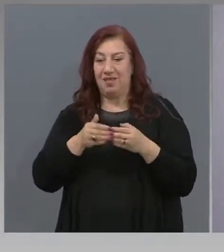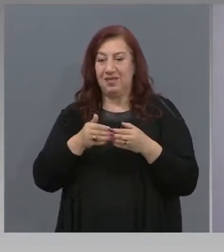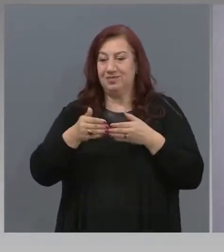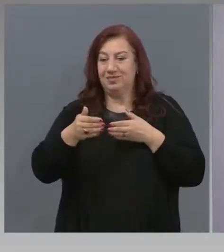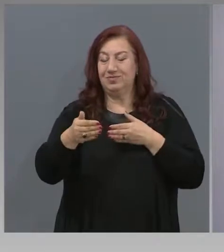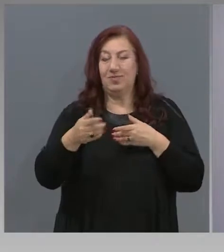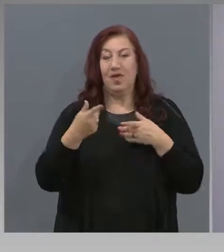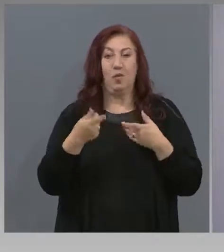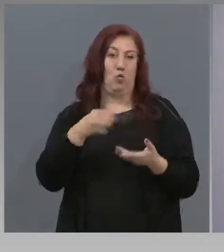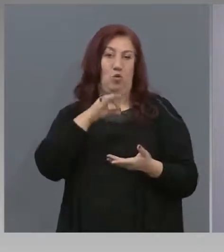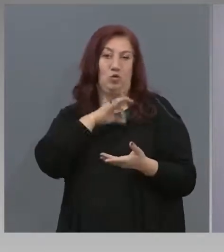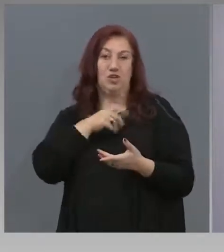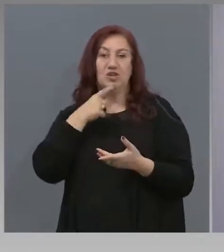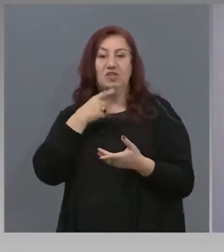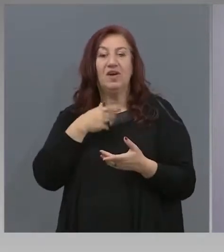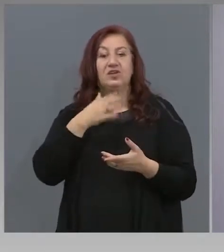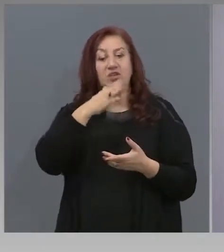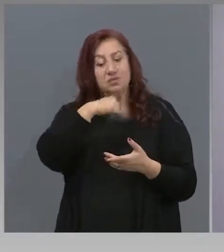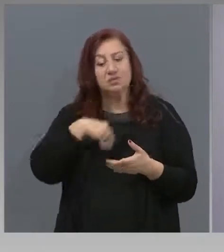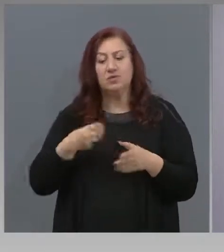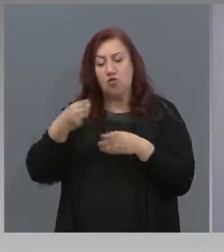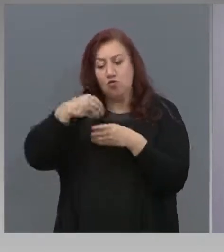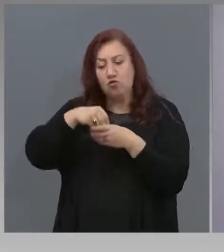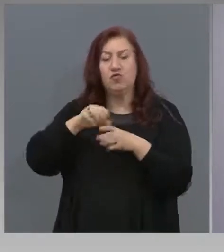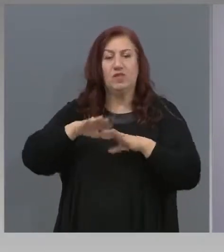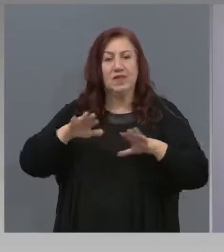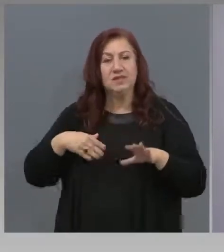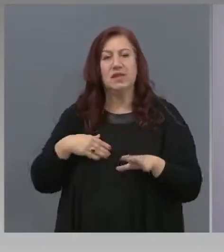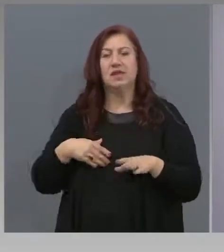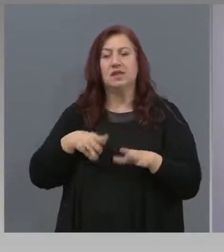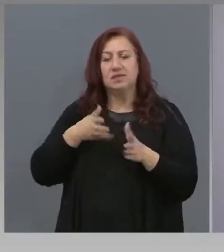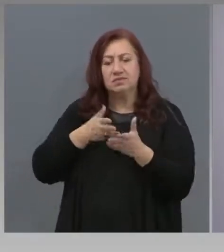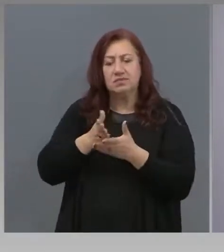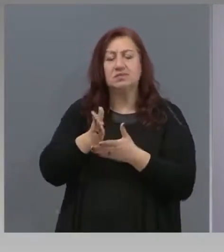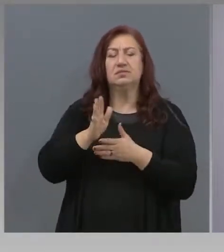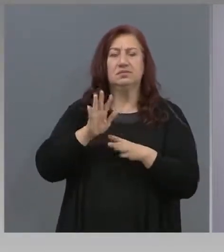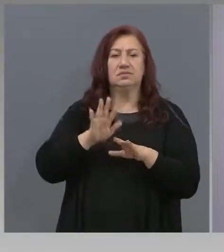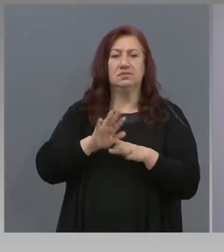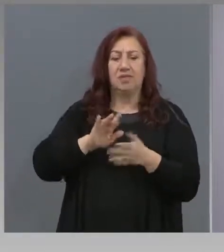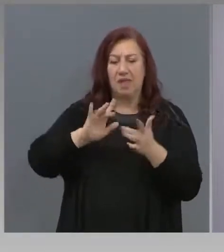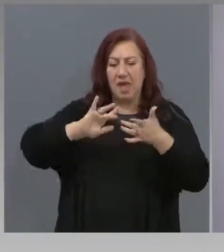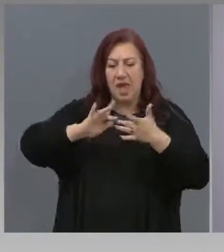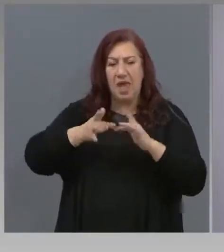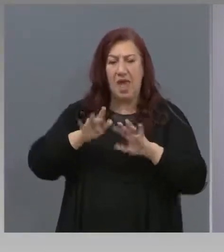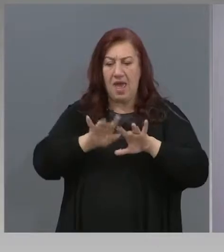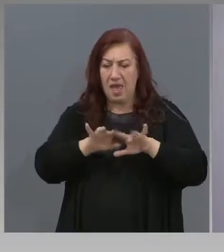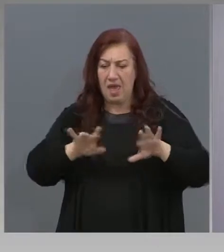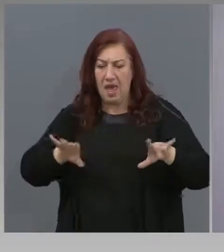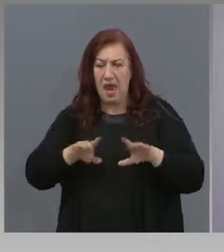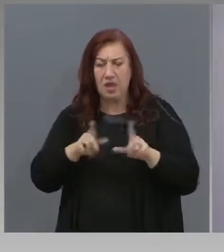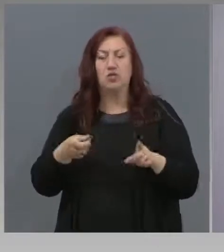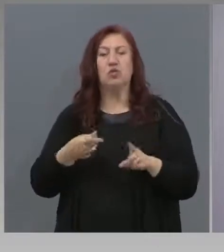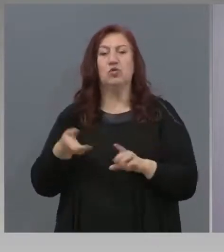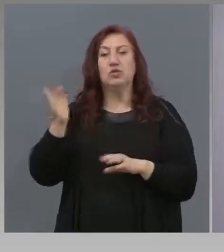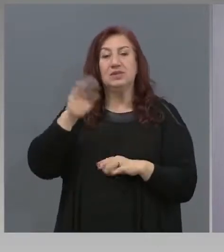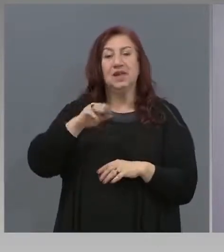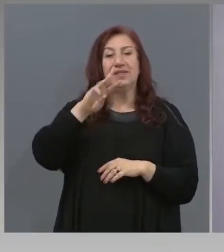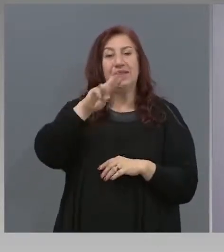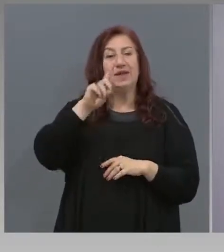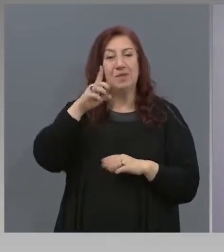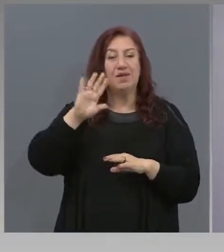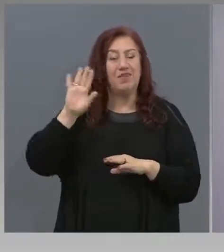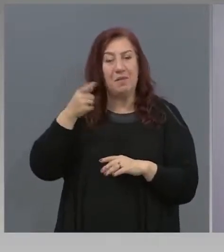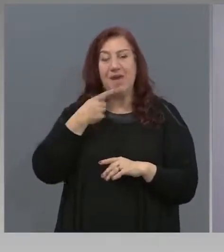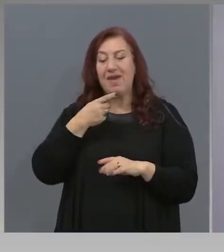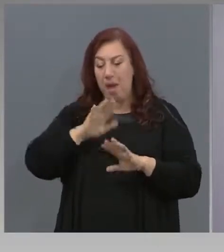има ангажираност на децата. С електронно обучение, а след 30 май за малките деца, 31 май след малките деца и с дейности